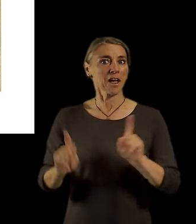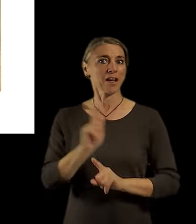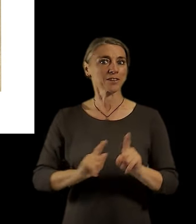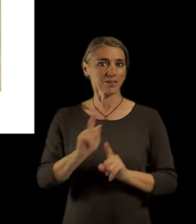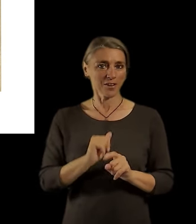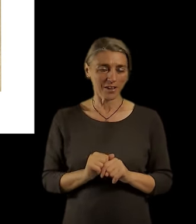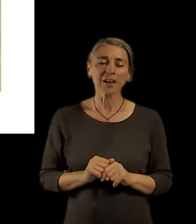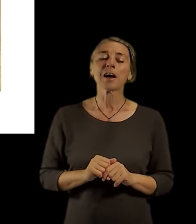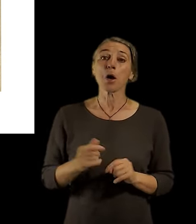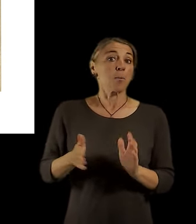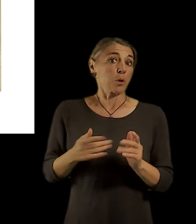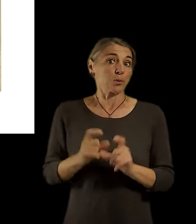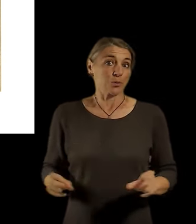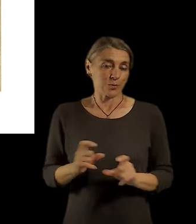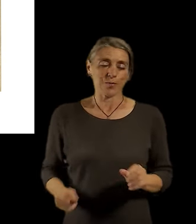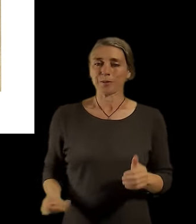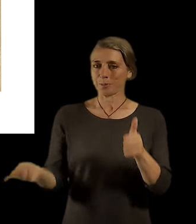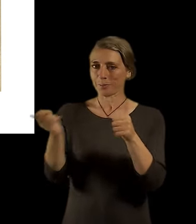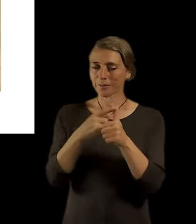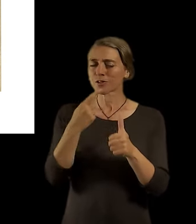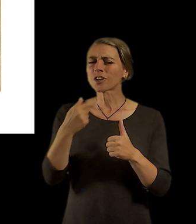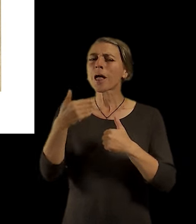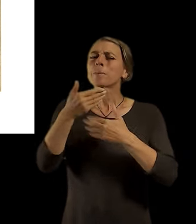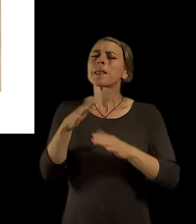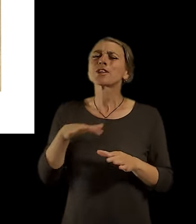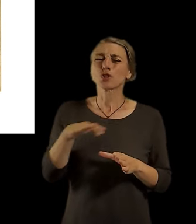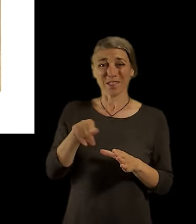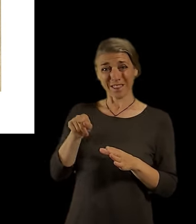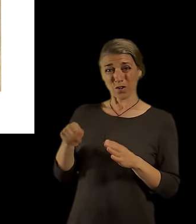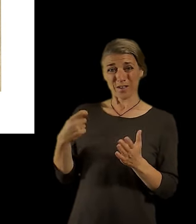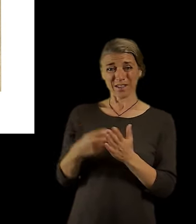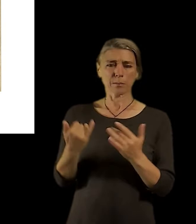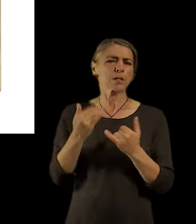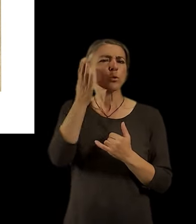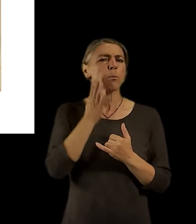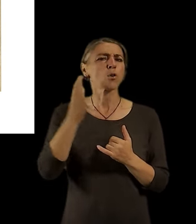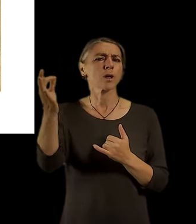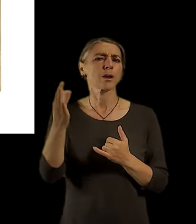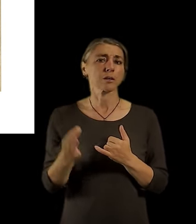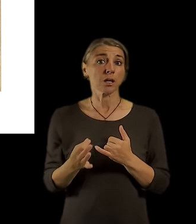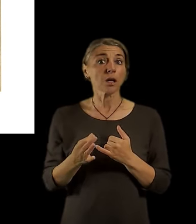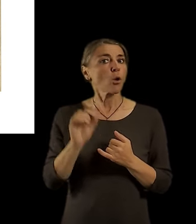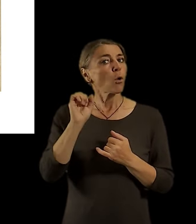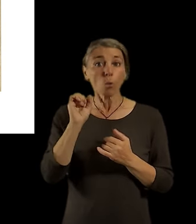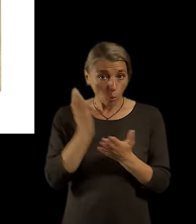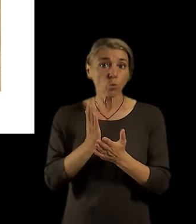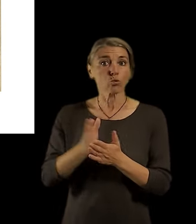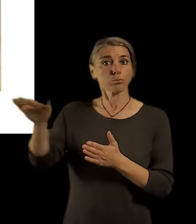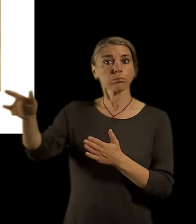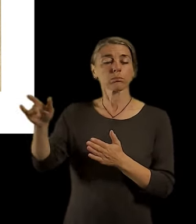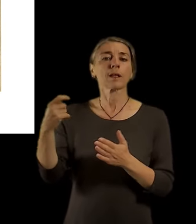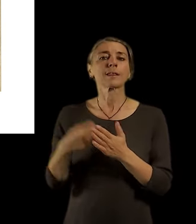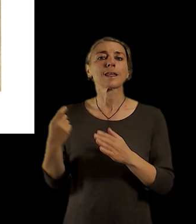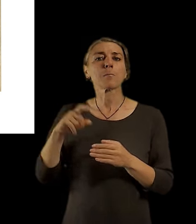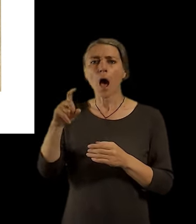vlastně linární město se dneska vlastně realizuje na arabském poloostrově, tak je to zajímavá